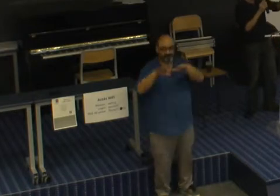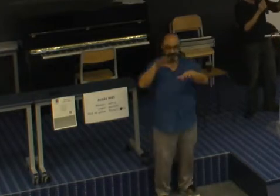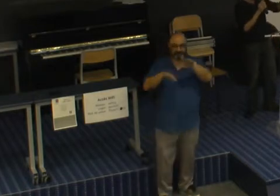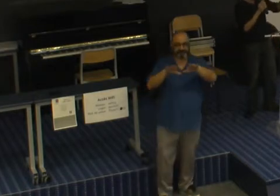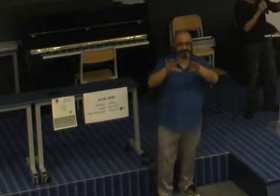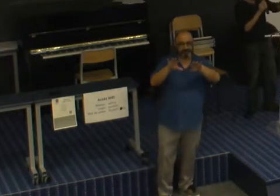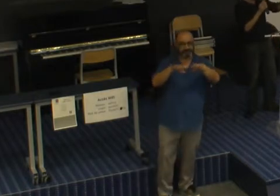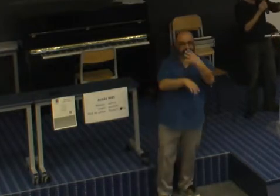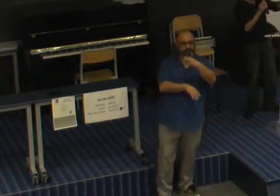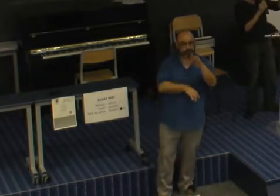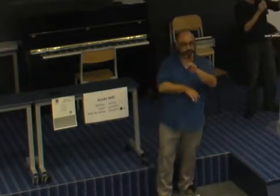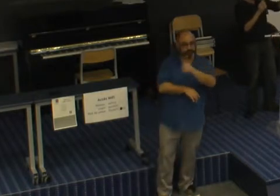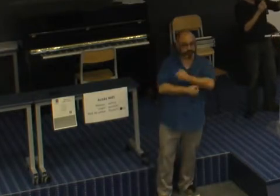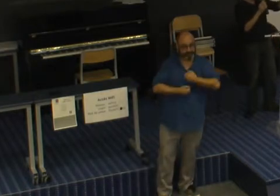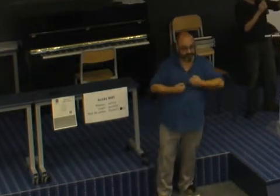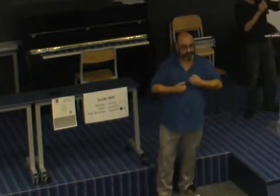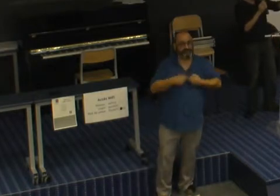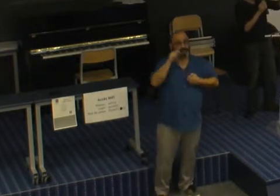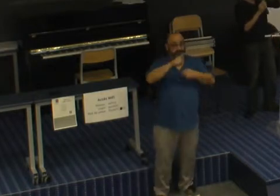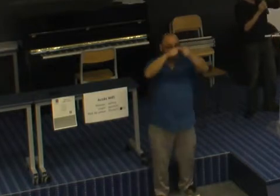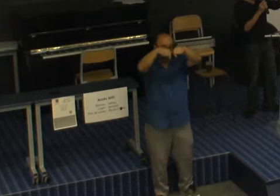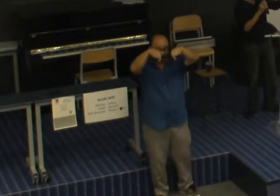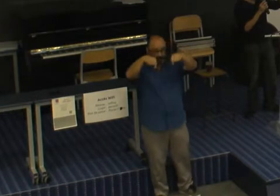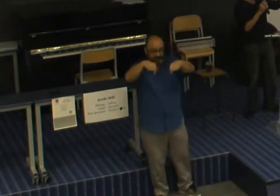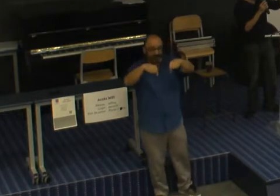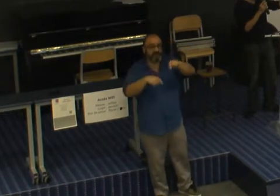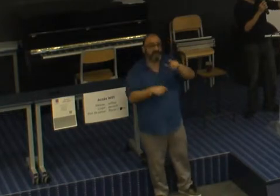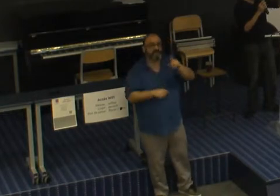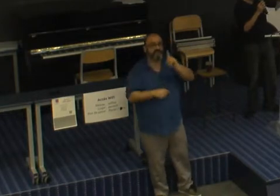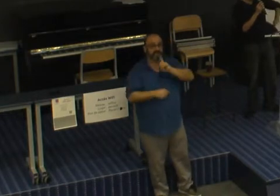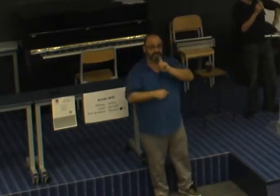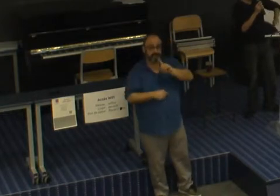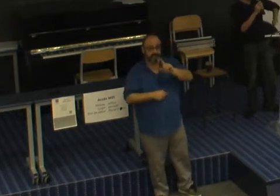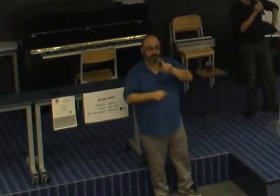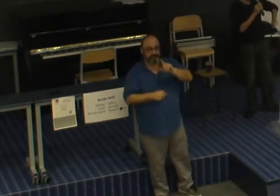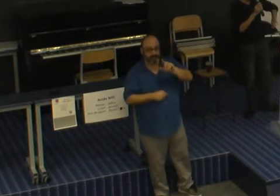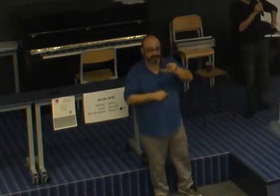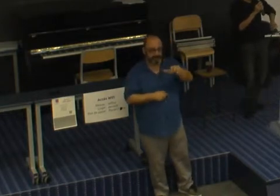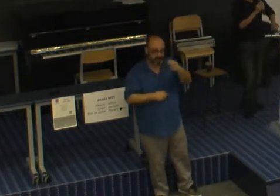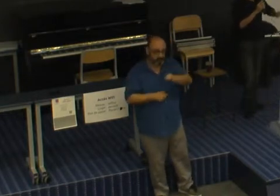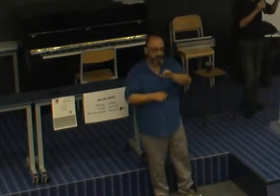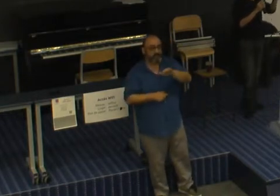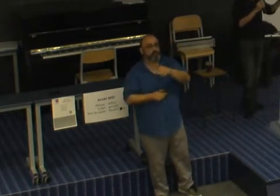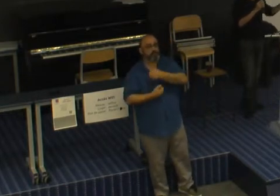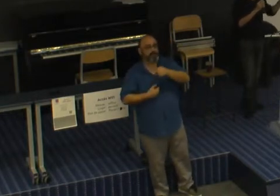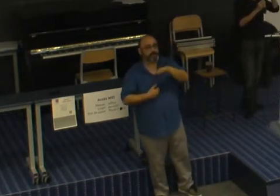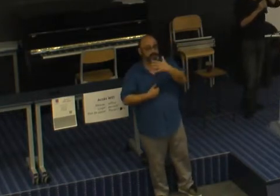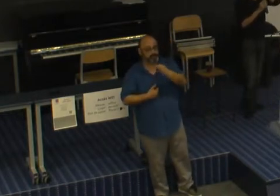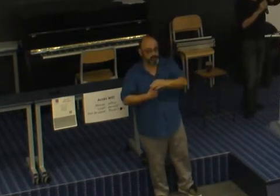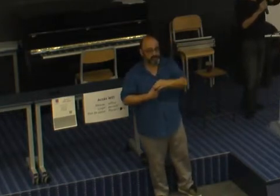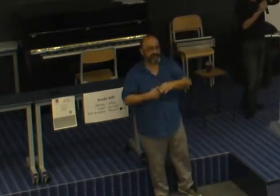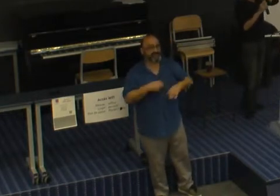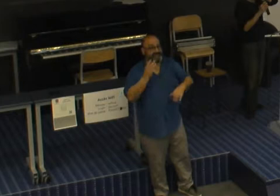chômage. Et là, on voit qu'il y a 13% de chômage pour les femmes, 15% de chômage pour les hommes. Et quand on va vers la reconnaissance administrative,